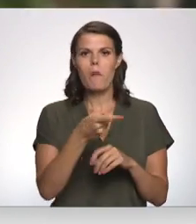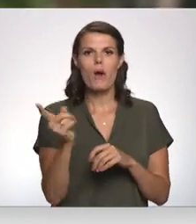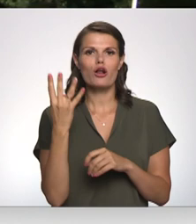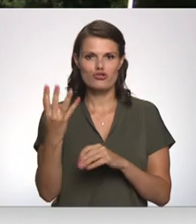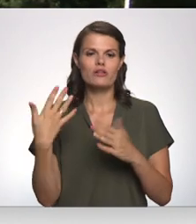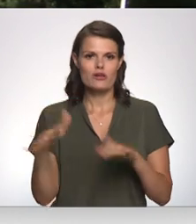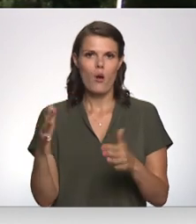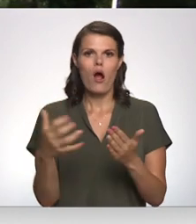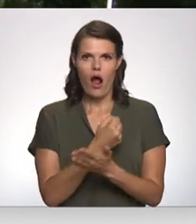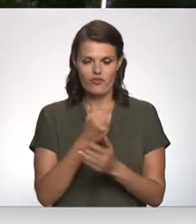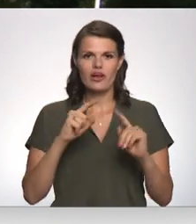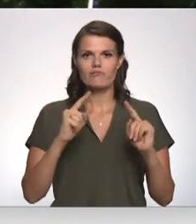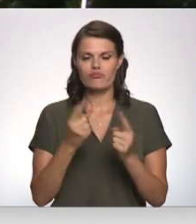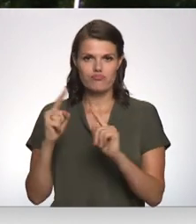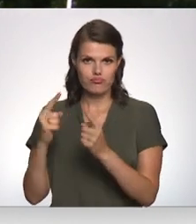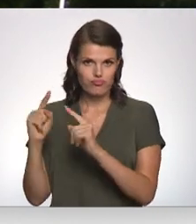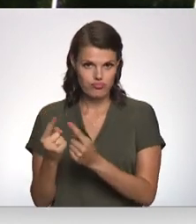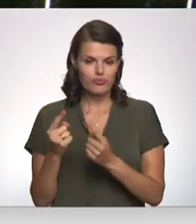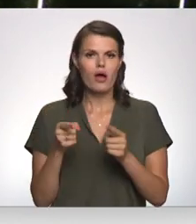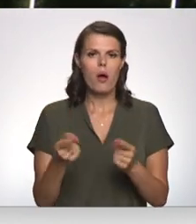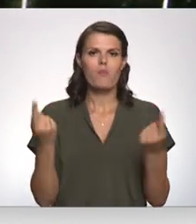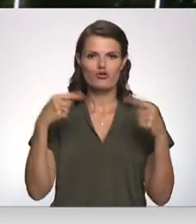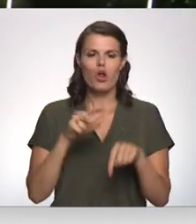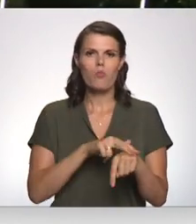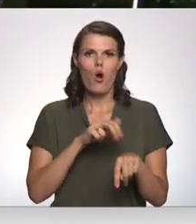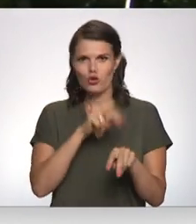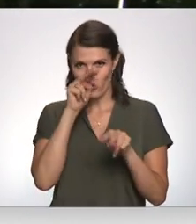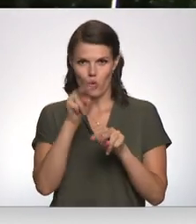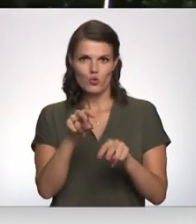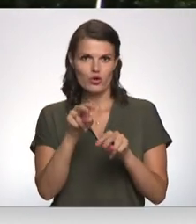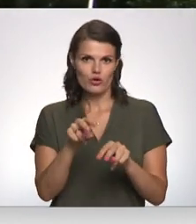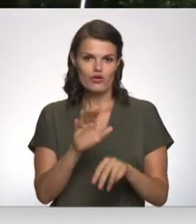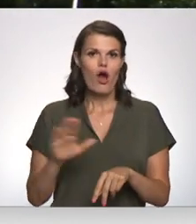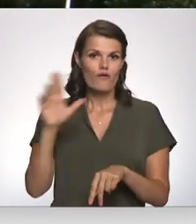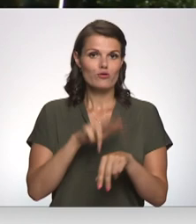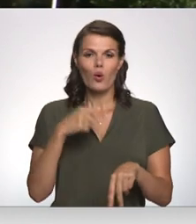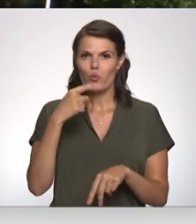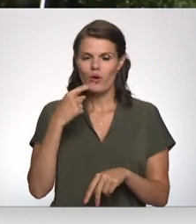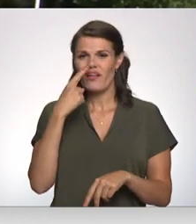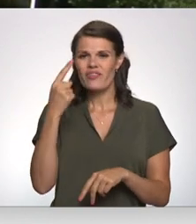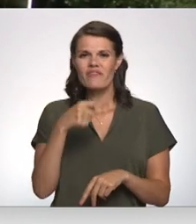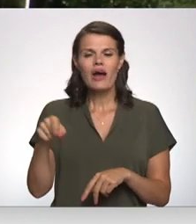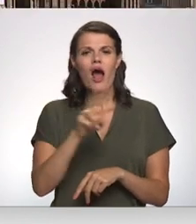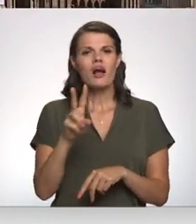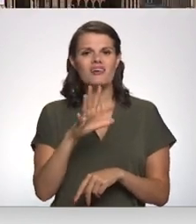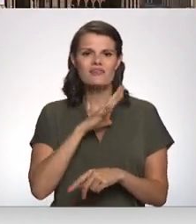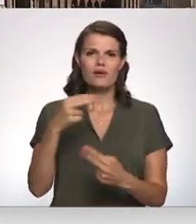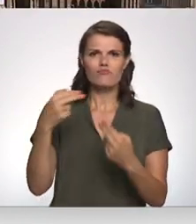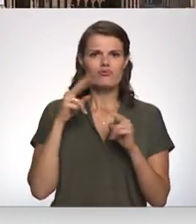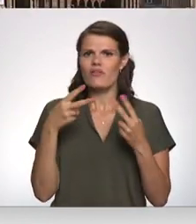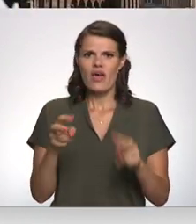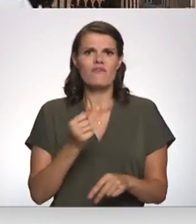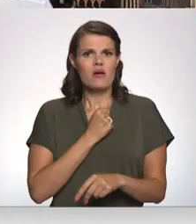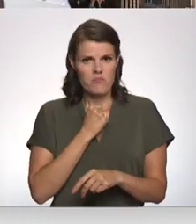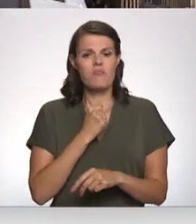grupas dalībnieki, kuriem piemērotas drošības līdzeklis – policijas uzraudzība. Valsts policijā uzsver nevienam, kurš kļuvas par laupītāju upuri, nav